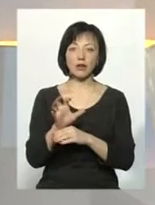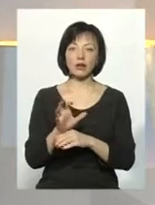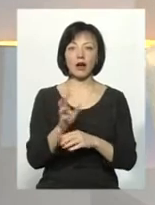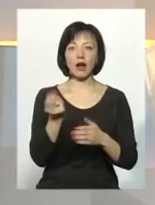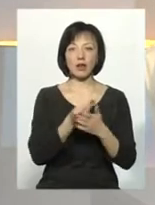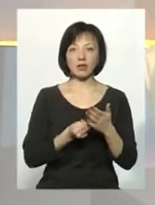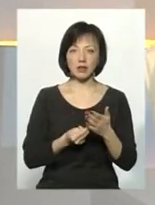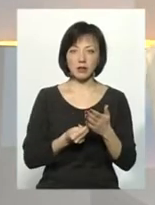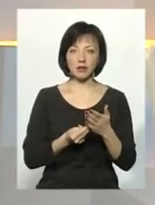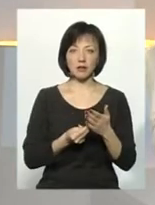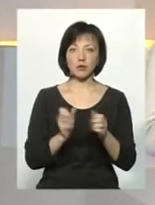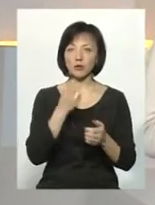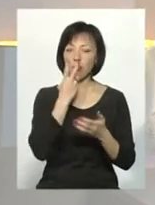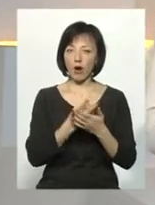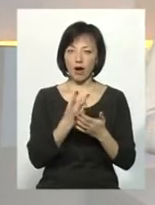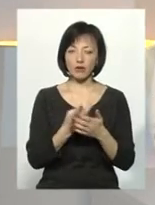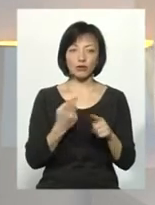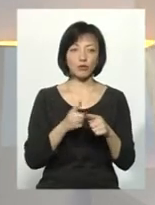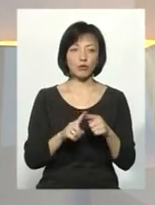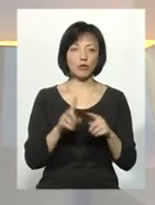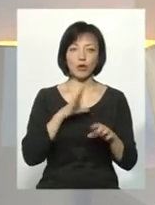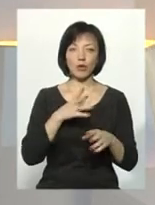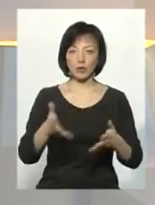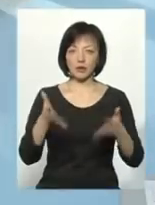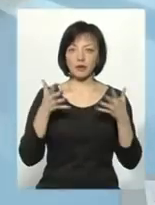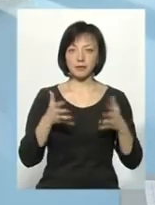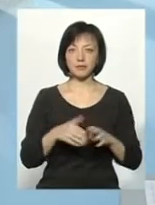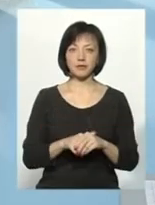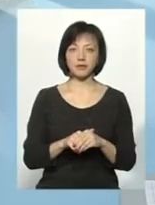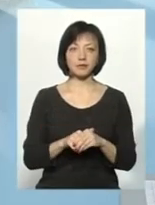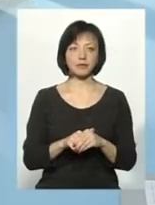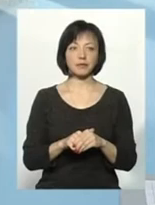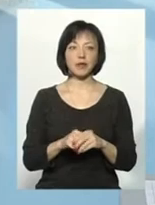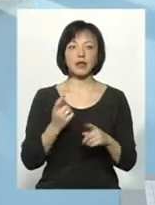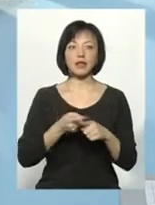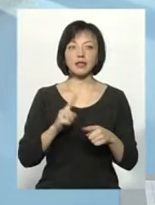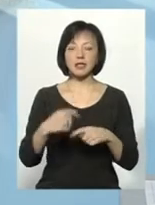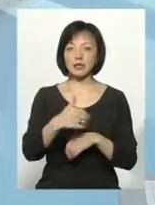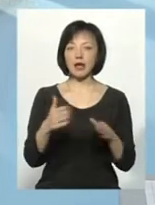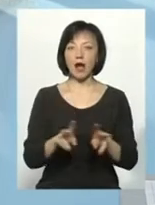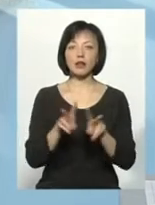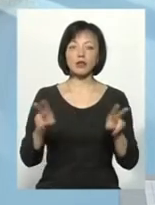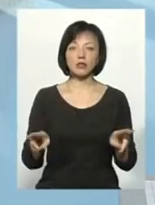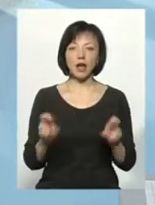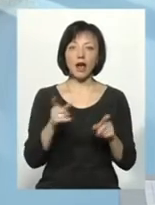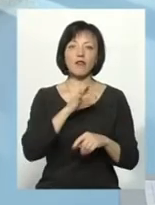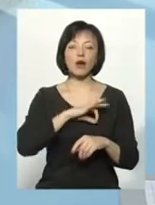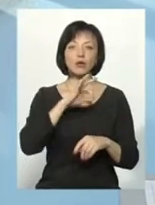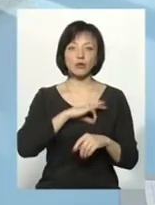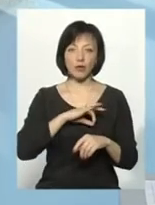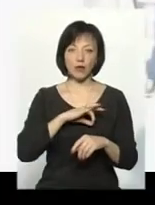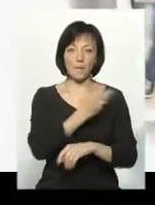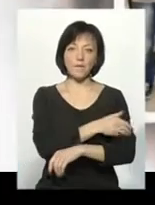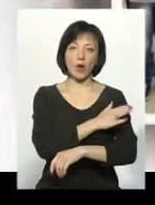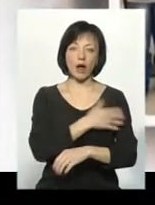розповідаєте, ми можемо показувати їх, щоб було наочніше. І ці скриньки, вони абсолютно аналогічні, такі, як використовуються